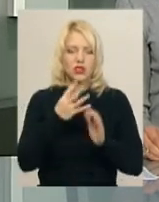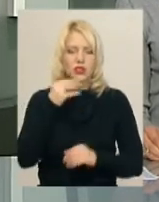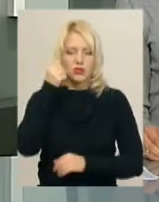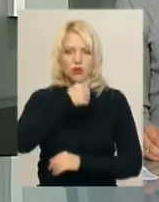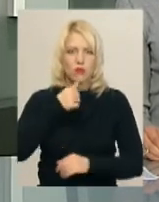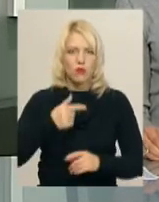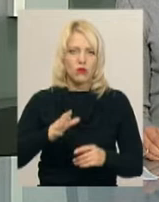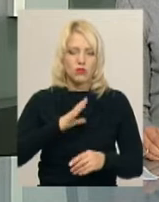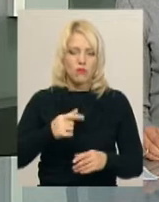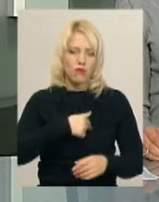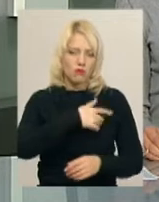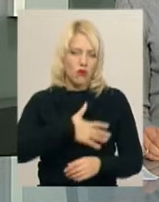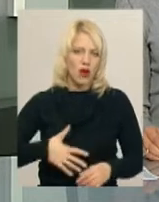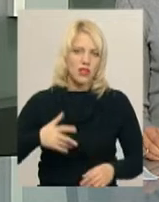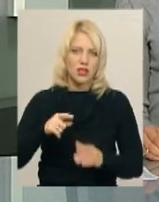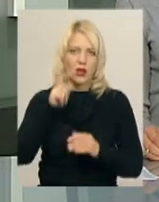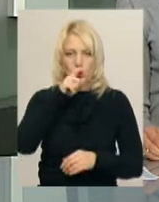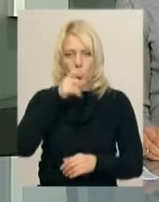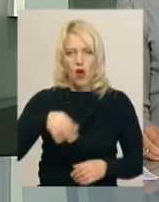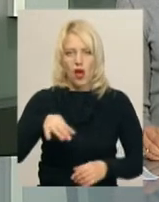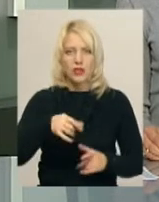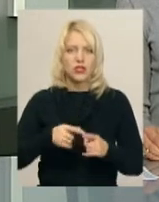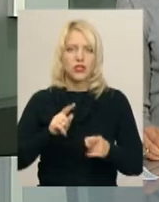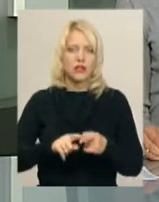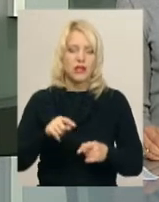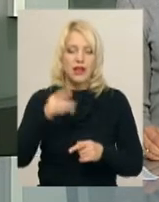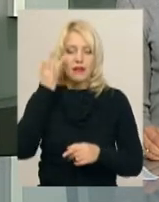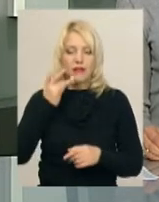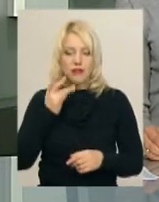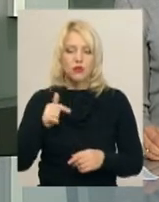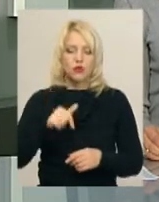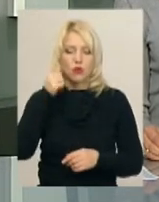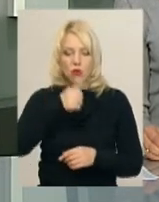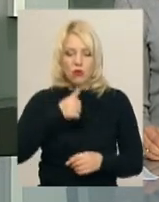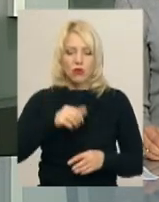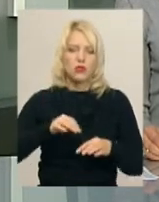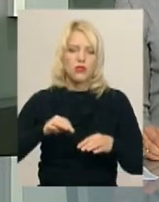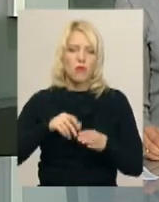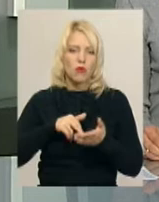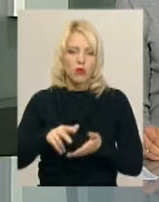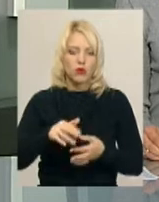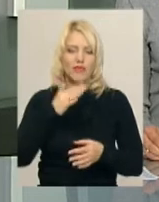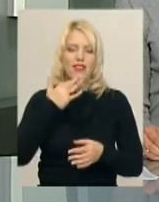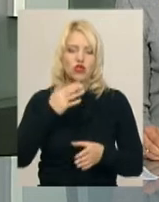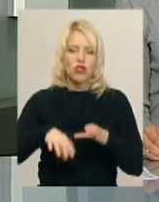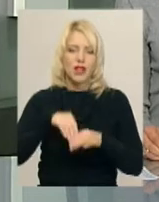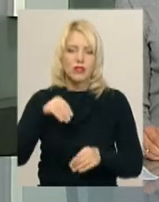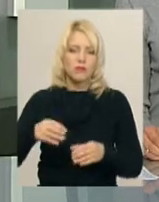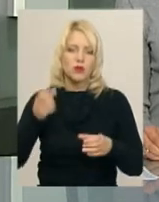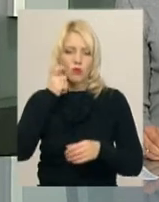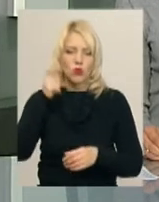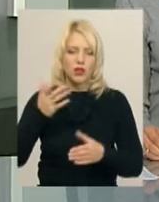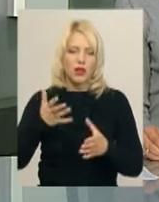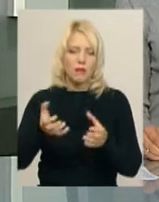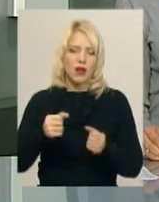році був поранений на Луганщині. Влітку цього року прийшов відбір в Національну збірну команду України, котра брала